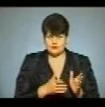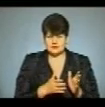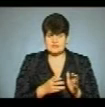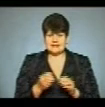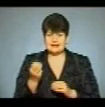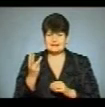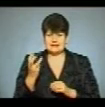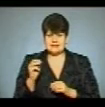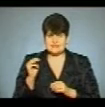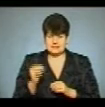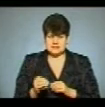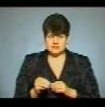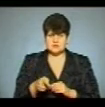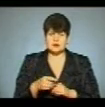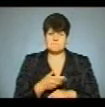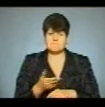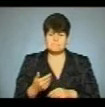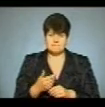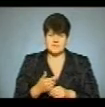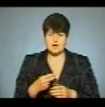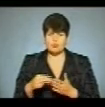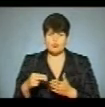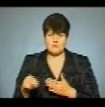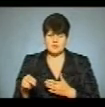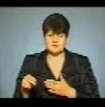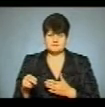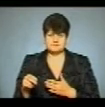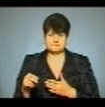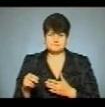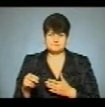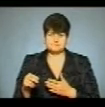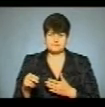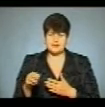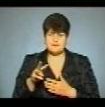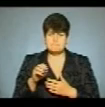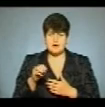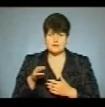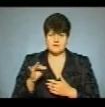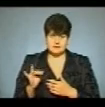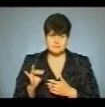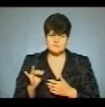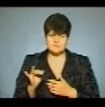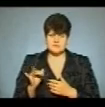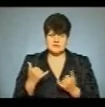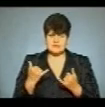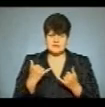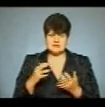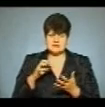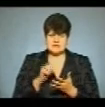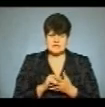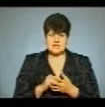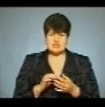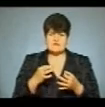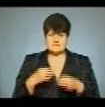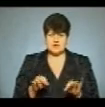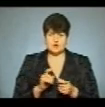300 тисяч. Ми закупили мати для занять вільною